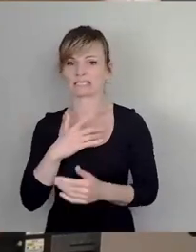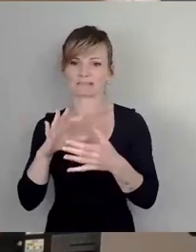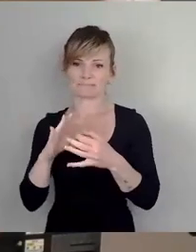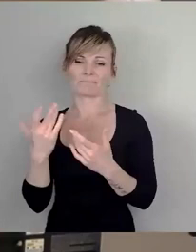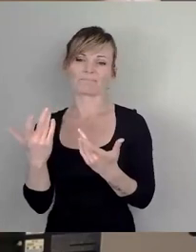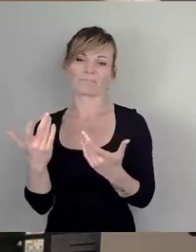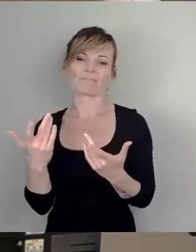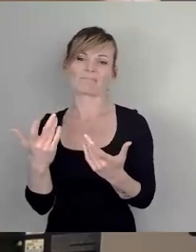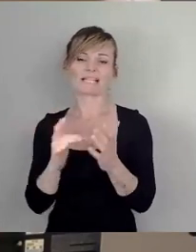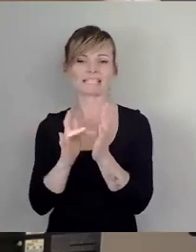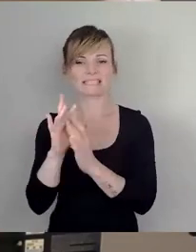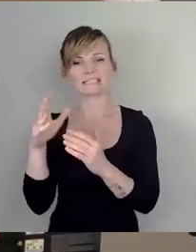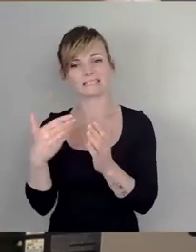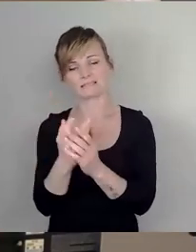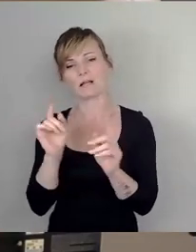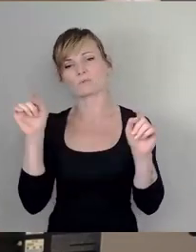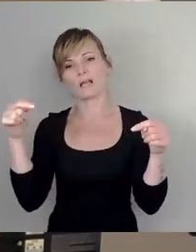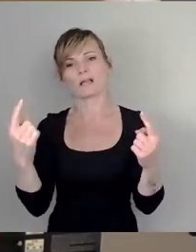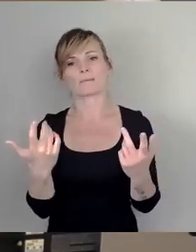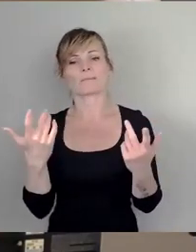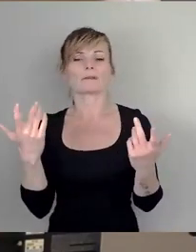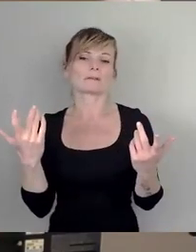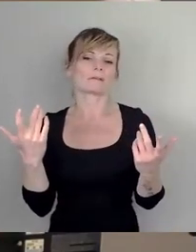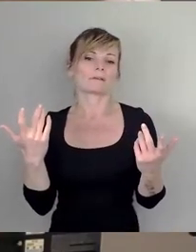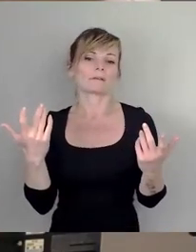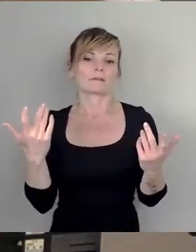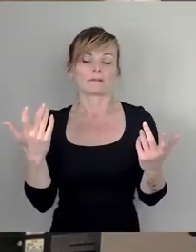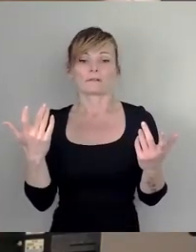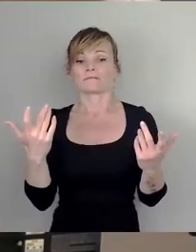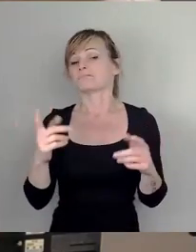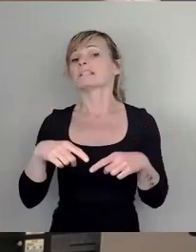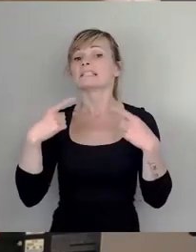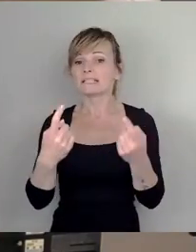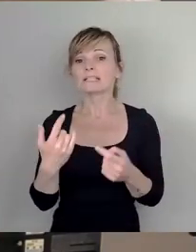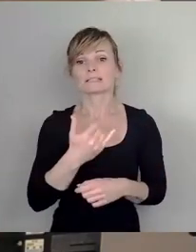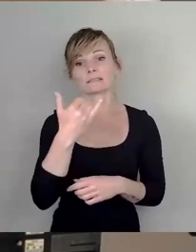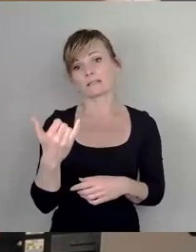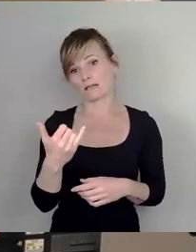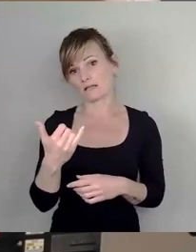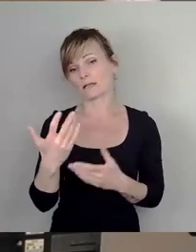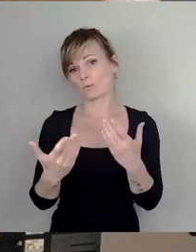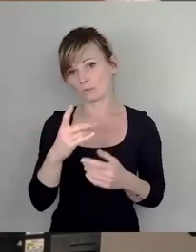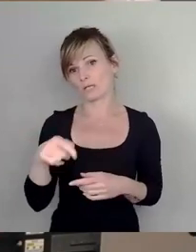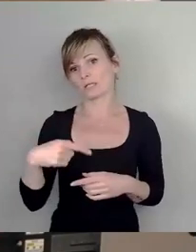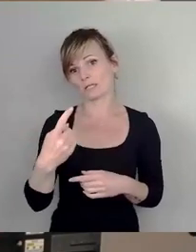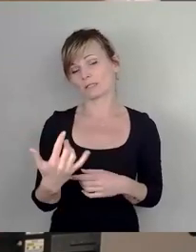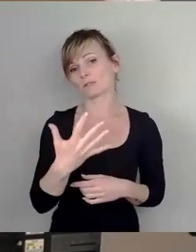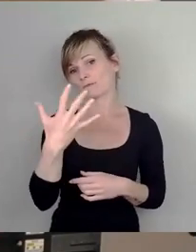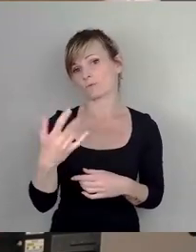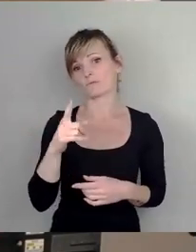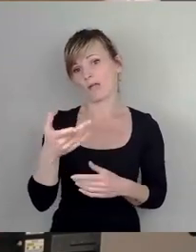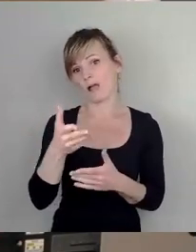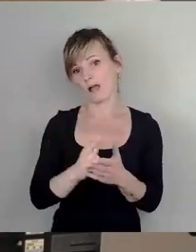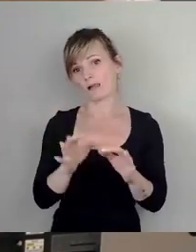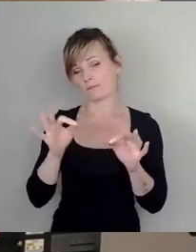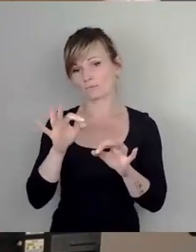außerhalb dieser Grenzen vielleicht im nächsten Jahr oder in den nächsten fünf Jahren eine halbwegs vernünftige